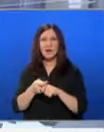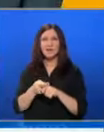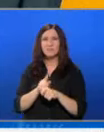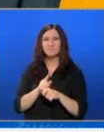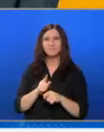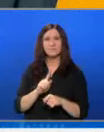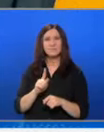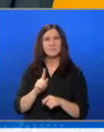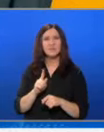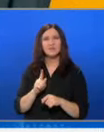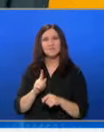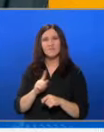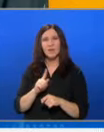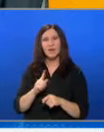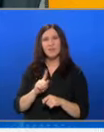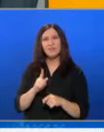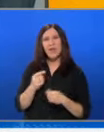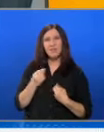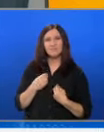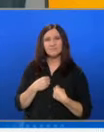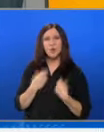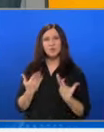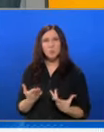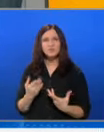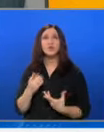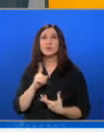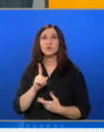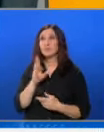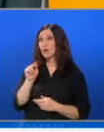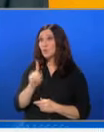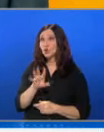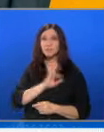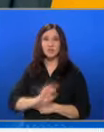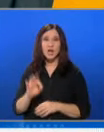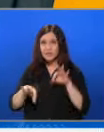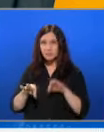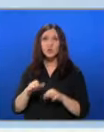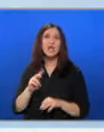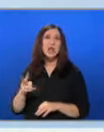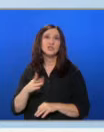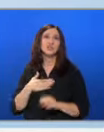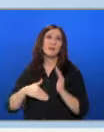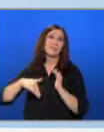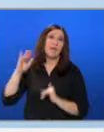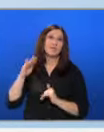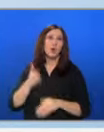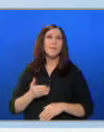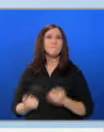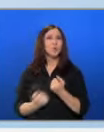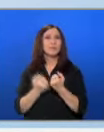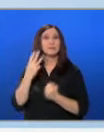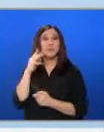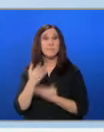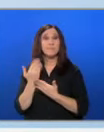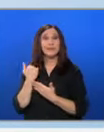не можем да поставим под съмнение кой ще спече ли изборите, ли ще има най-висока подкрепа. Три дни преди изборите,